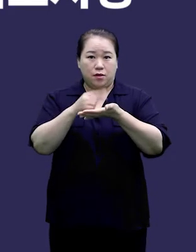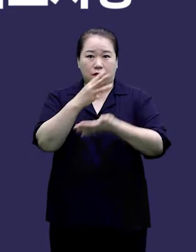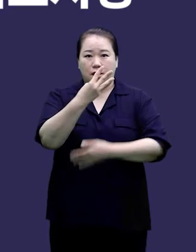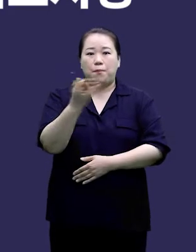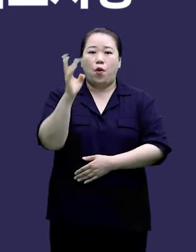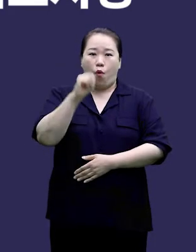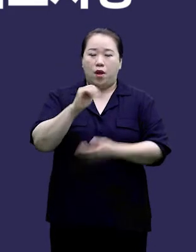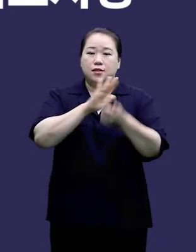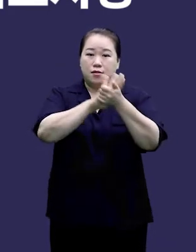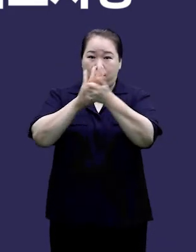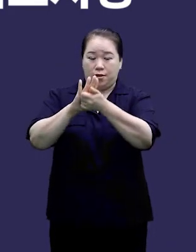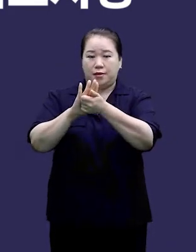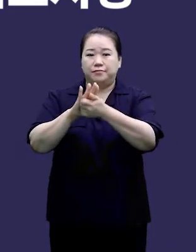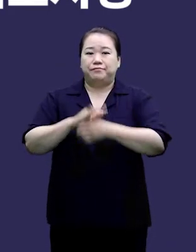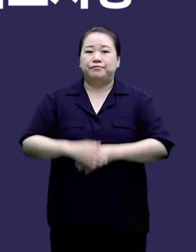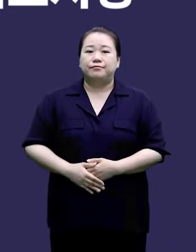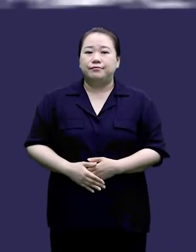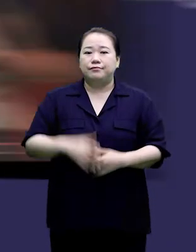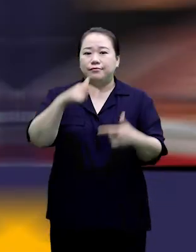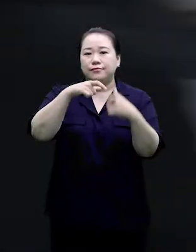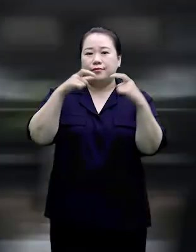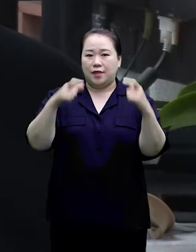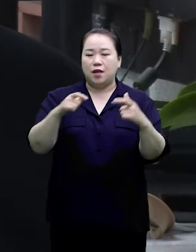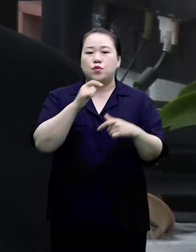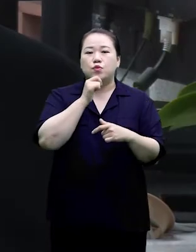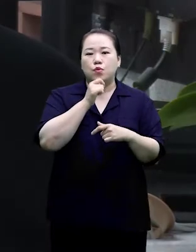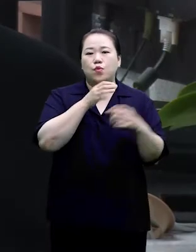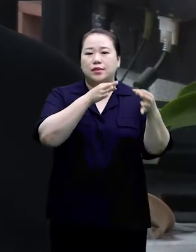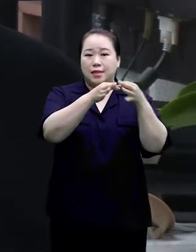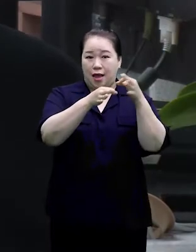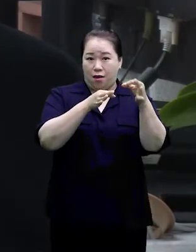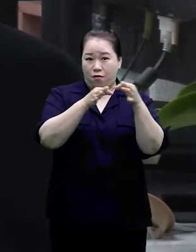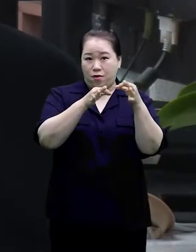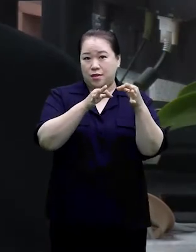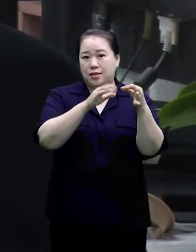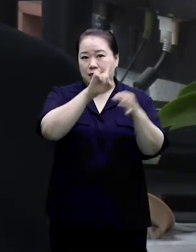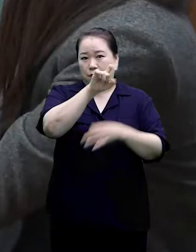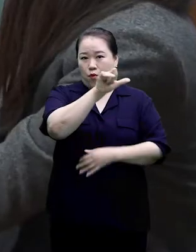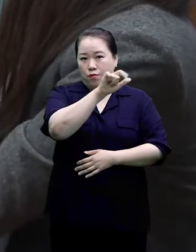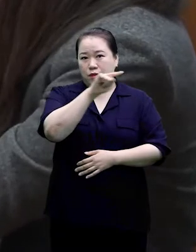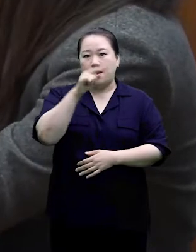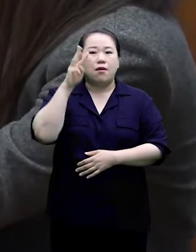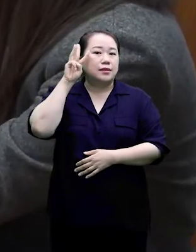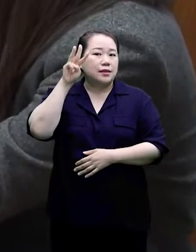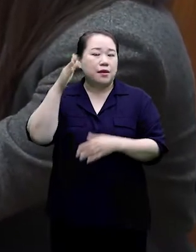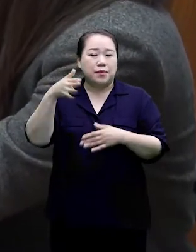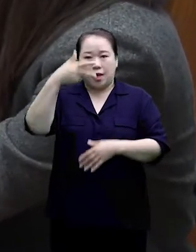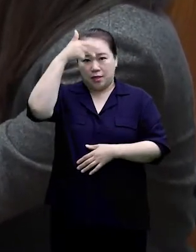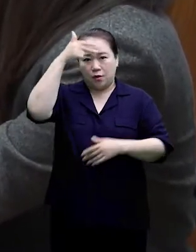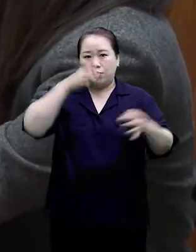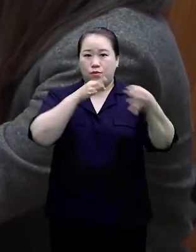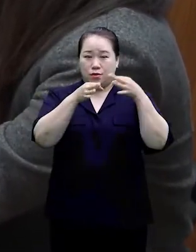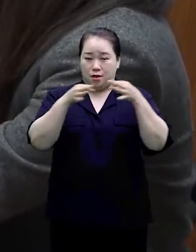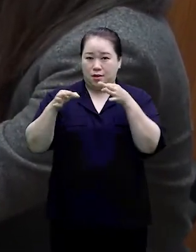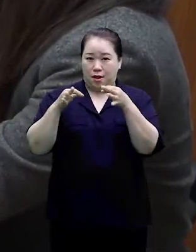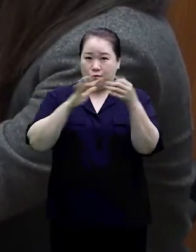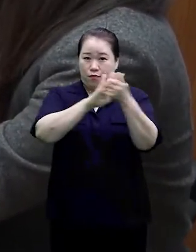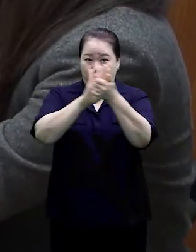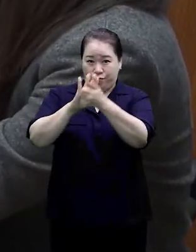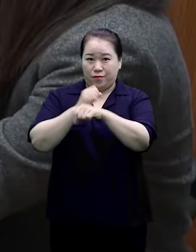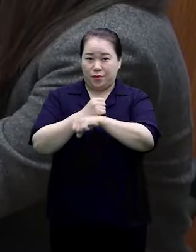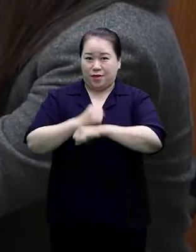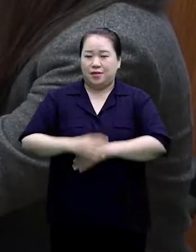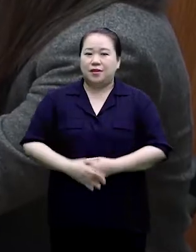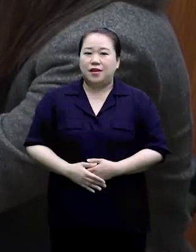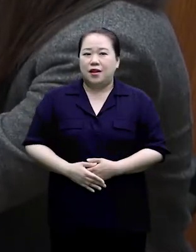제수용품과 명절 선물을 구매했습니다. 강남구가 2차 중소기업 육성기금 100억 원을 0.8%